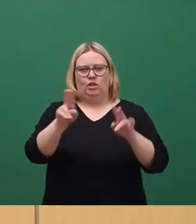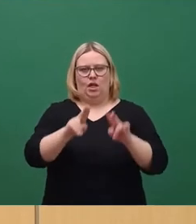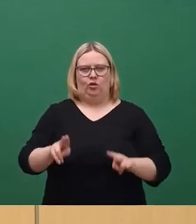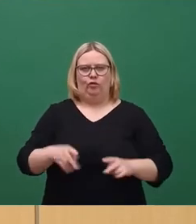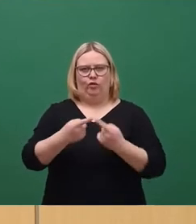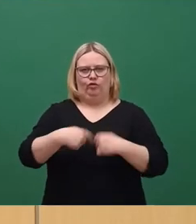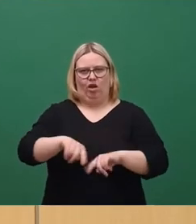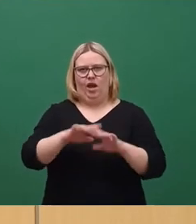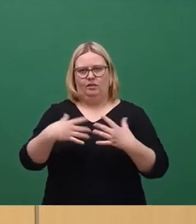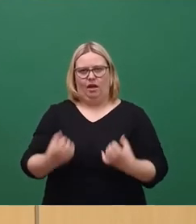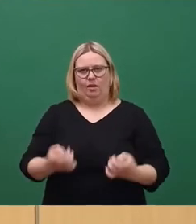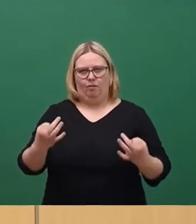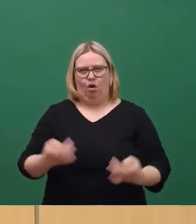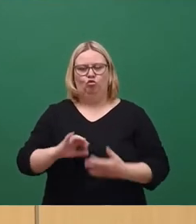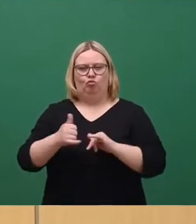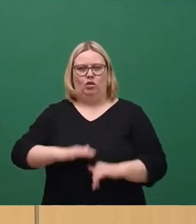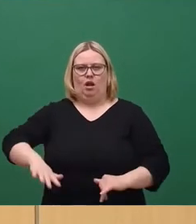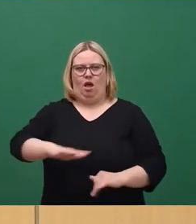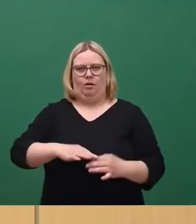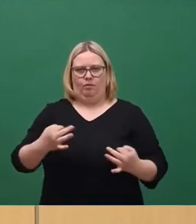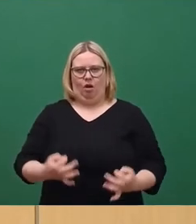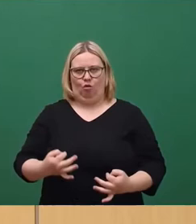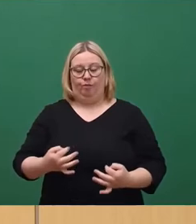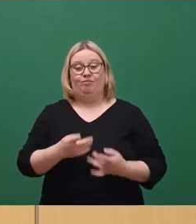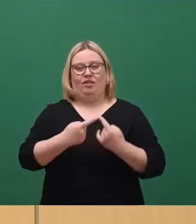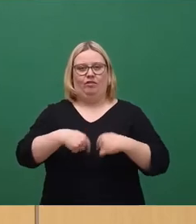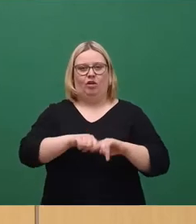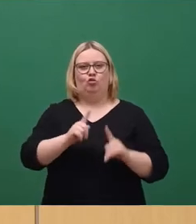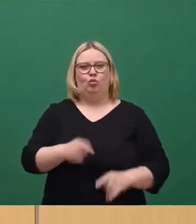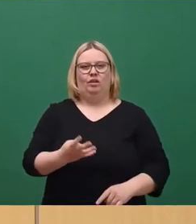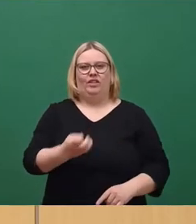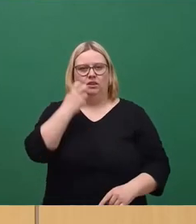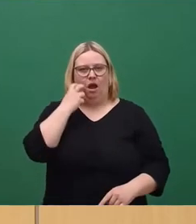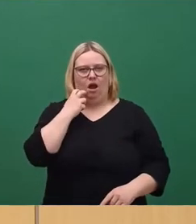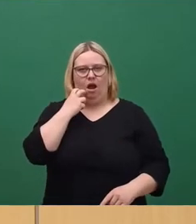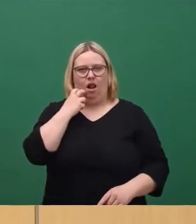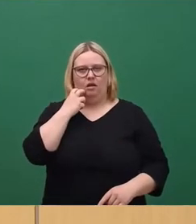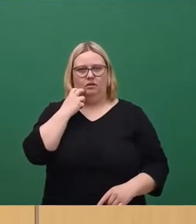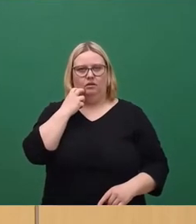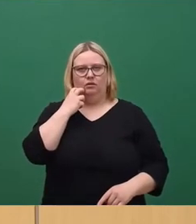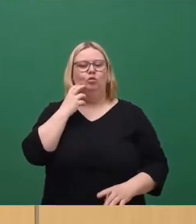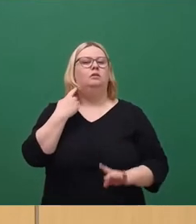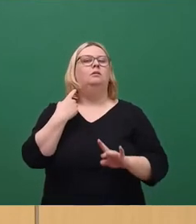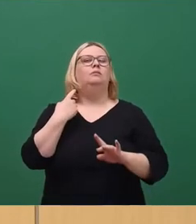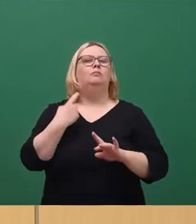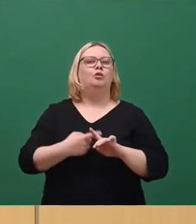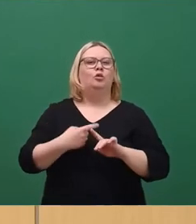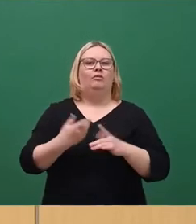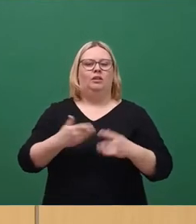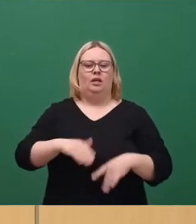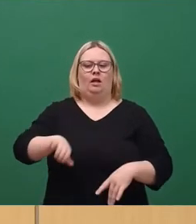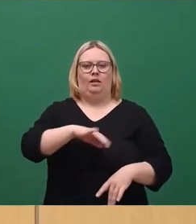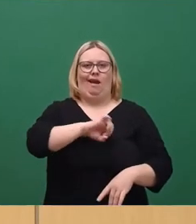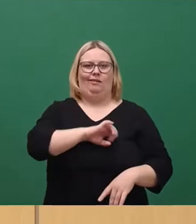Vereinsheimes und der Sportanlagen benötigt. Der Verein ist schon 140 Jahre alt und hat das Besondere, dass ihm die Anlagen selber